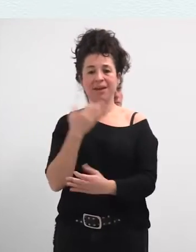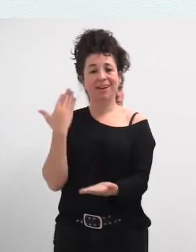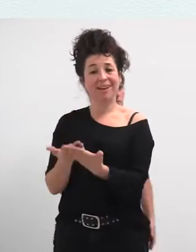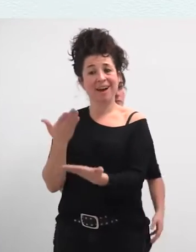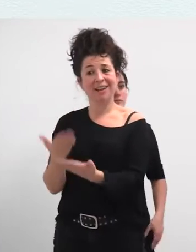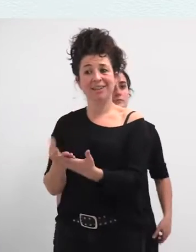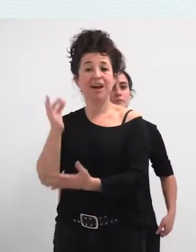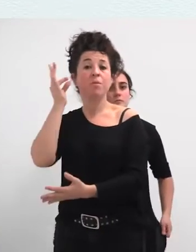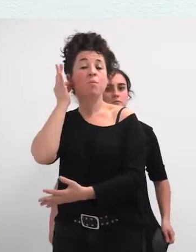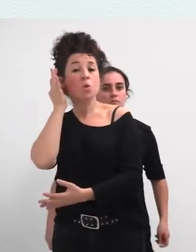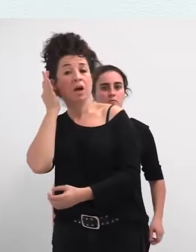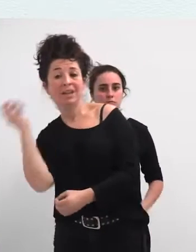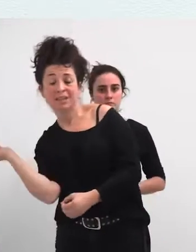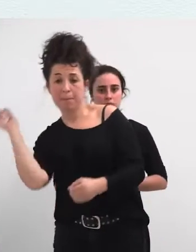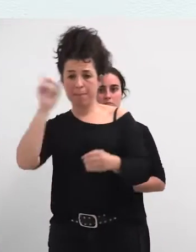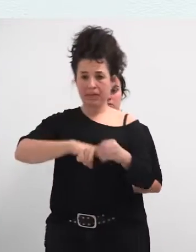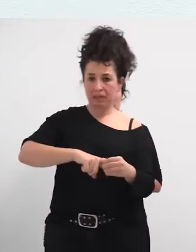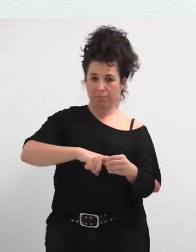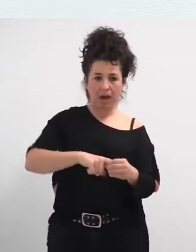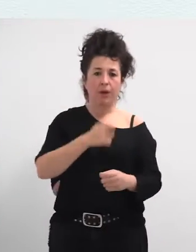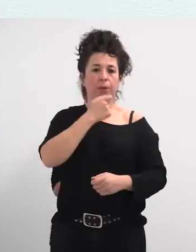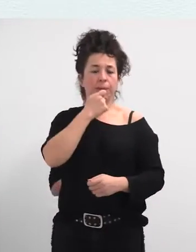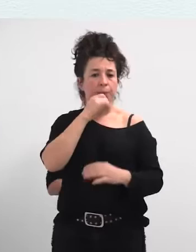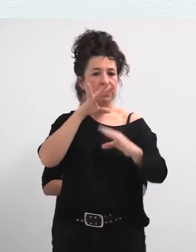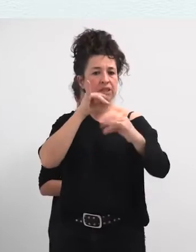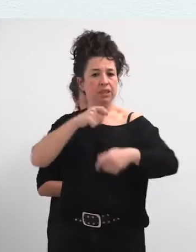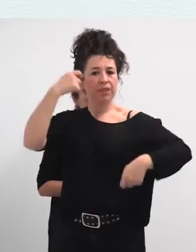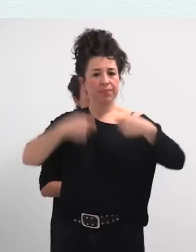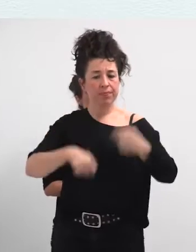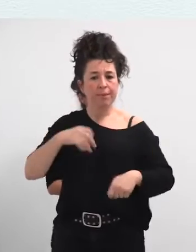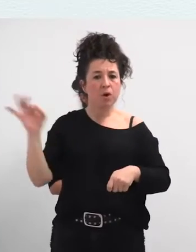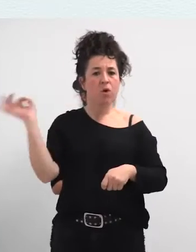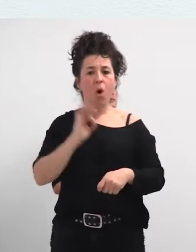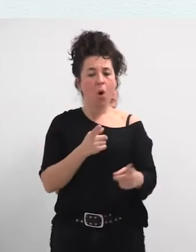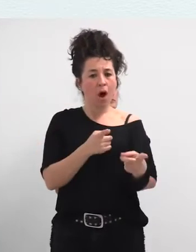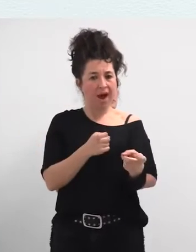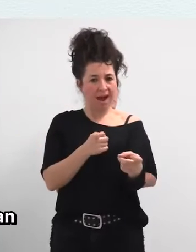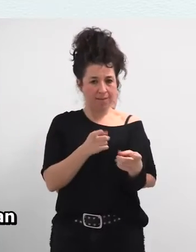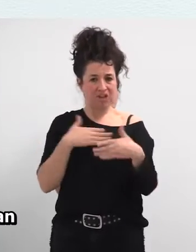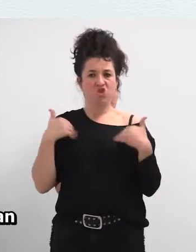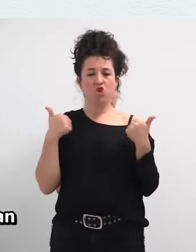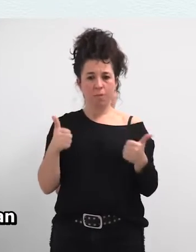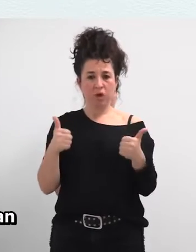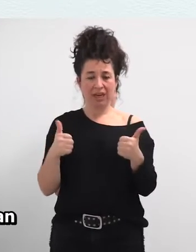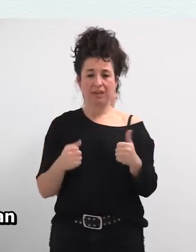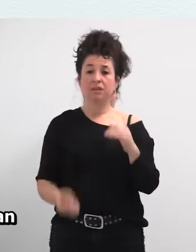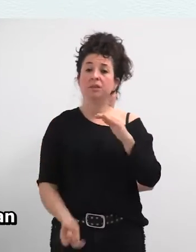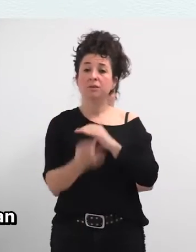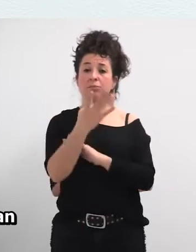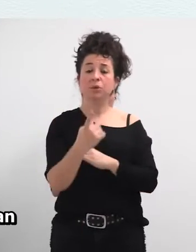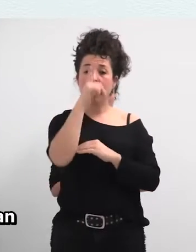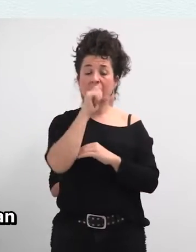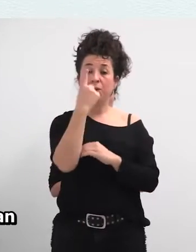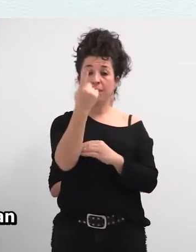txilbituarekin, danborrarekin, eskopetarekin eta bar. Hori epaiori aterazen, mila bederatzira ondalaro geta mazortzian, ordurako ja, bat